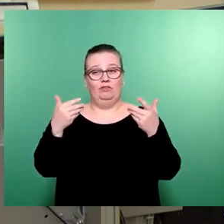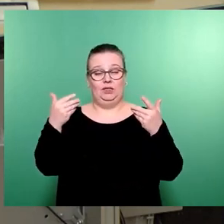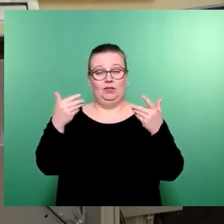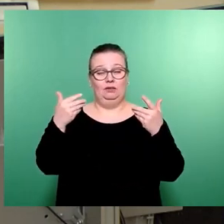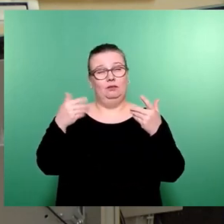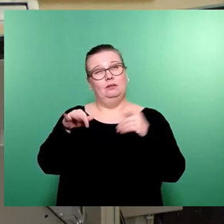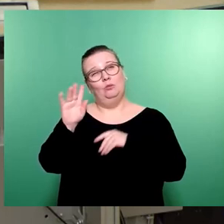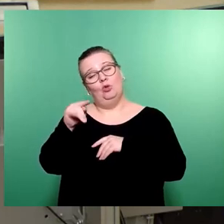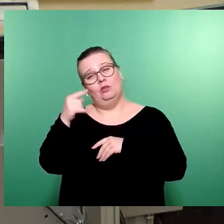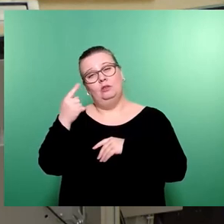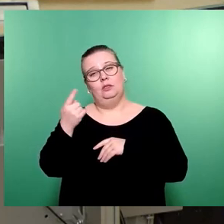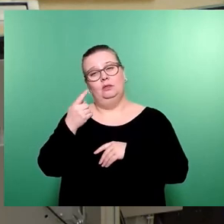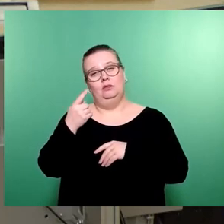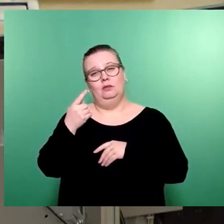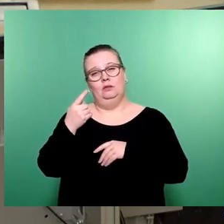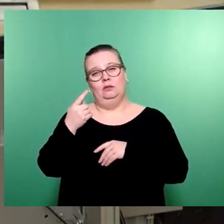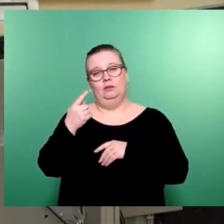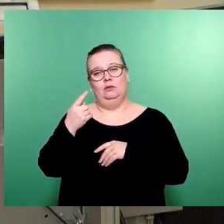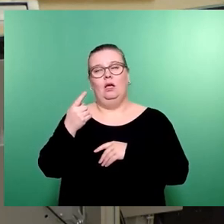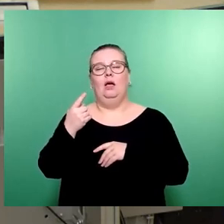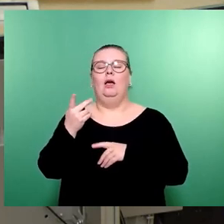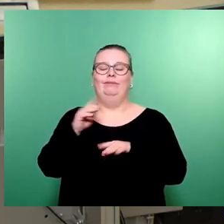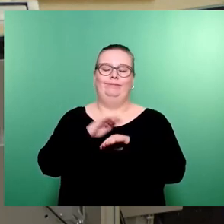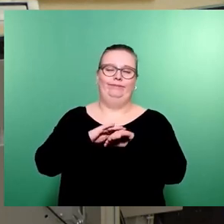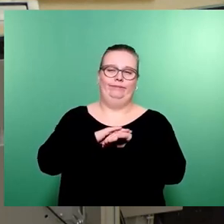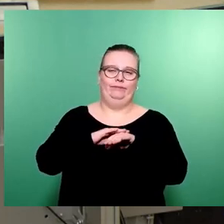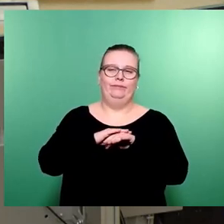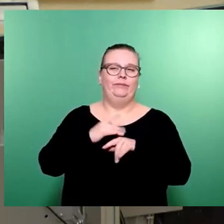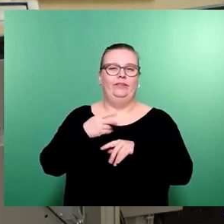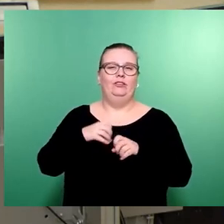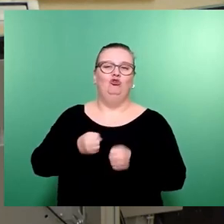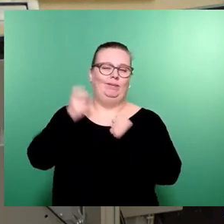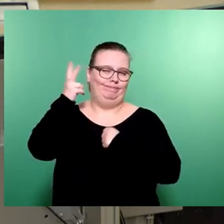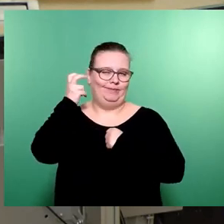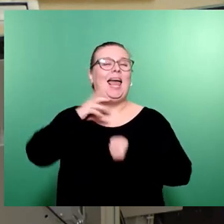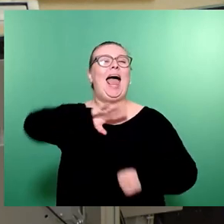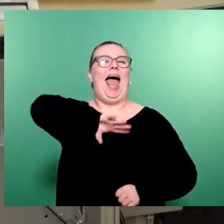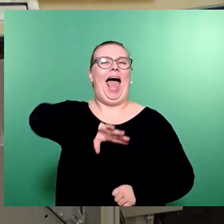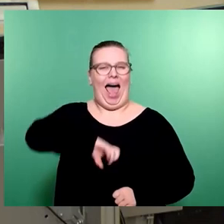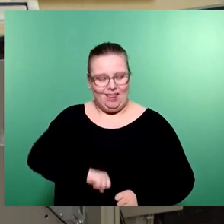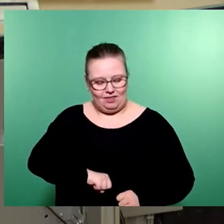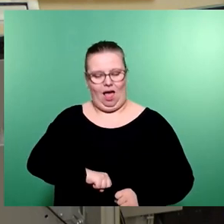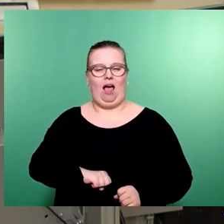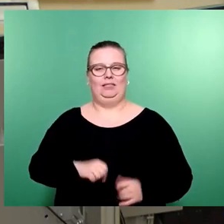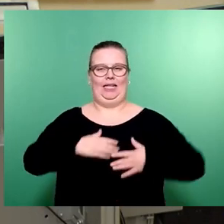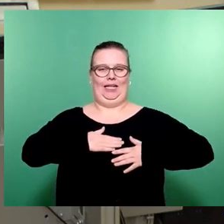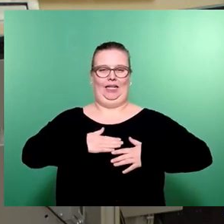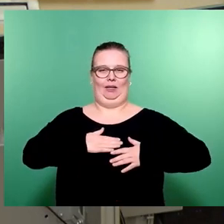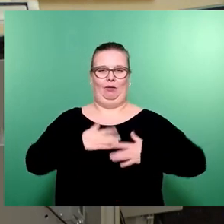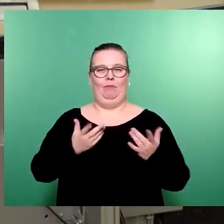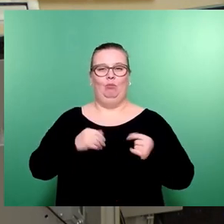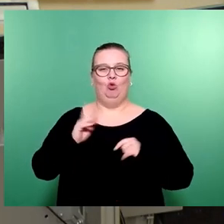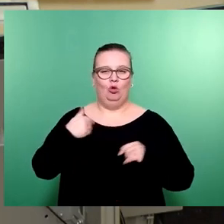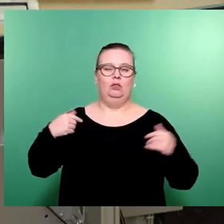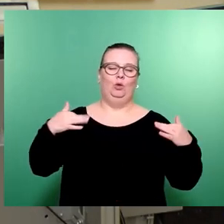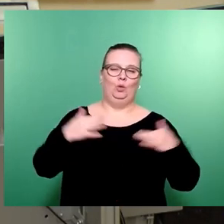Denkbewegung ertragt einander, dass wir als fünf Fraktionen, CDU, FDP, Linke, Grüne und die SPD, uns